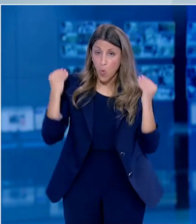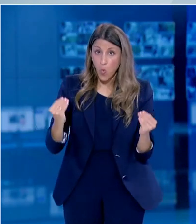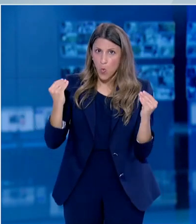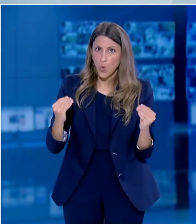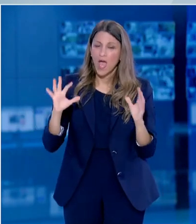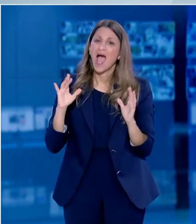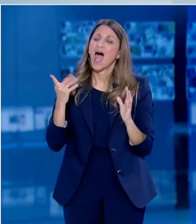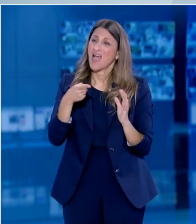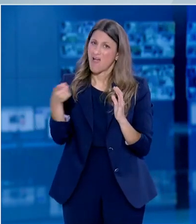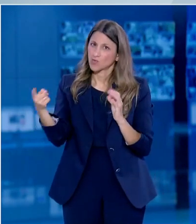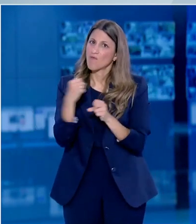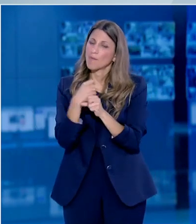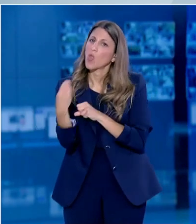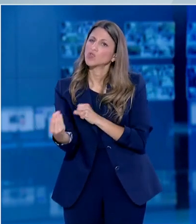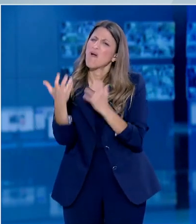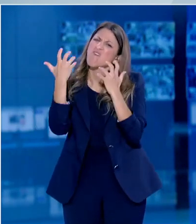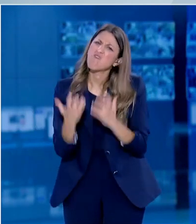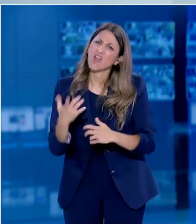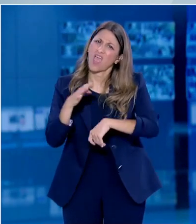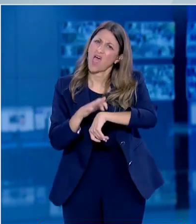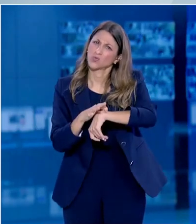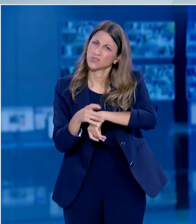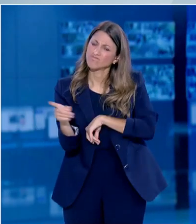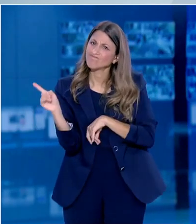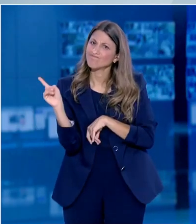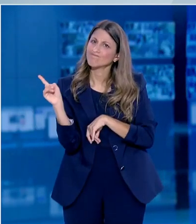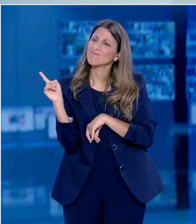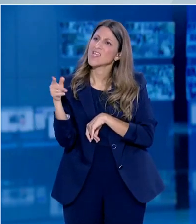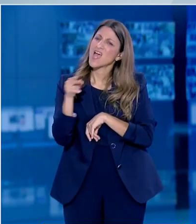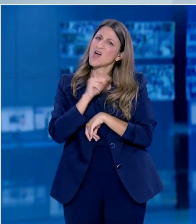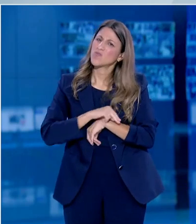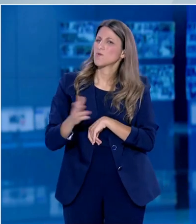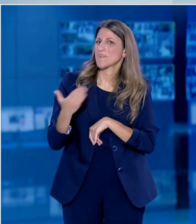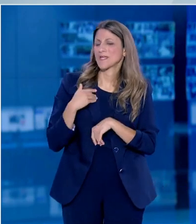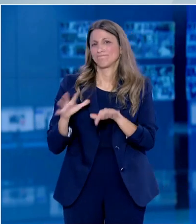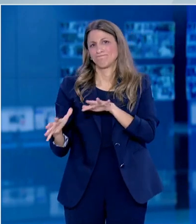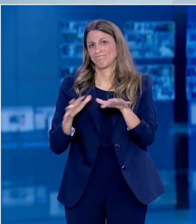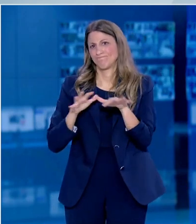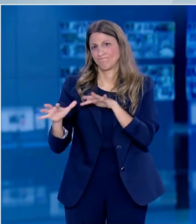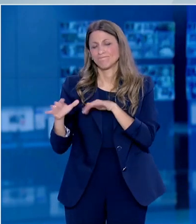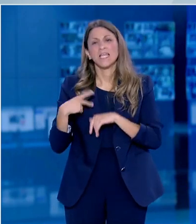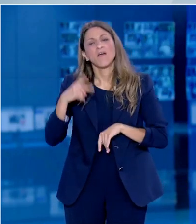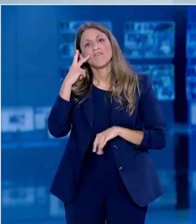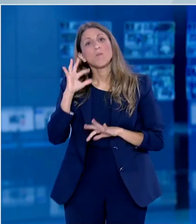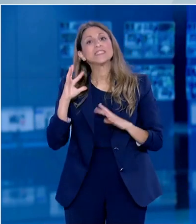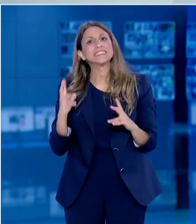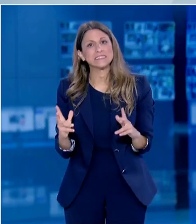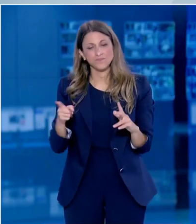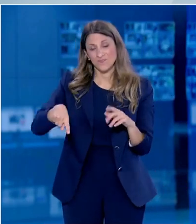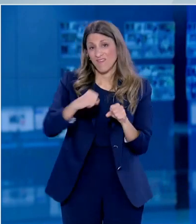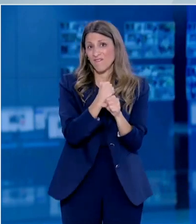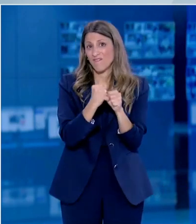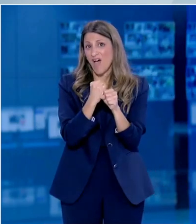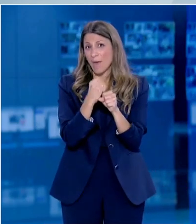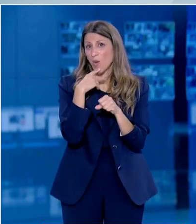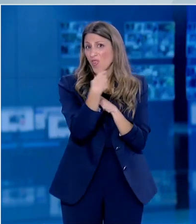πιο βαριά ασθενείς. Και βλέπω μια τάση στην επιστημονική έρευνα και βιβλιογραφία να δίνονται τα φάρμακα